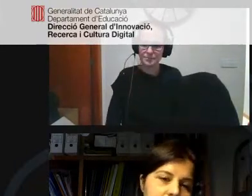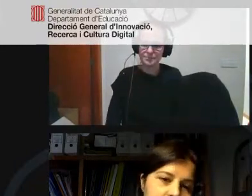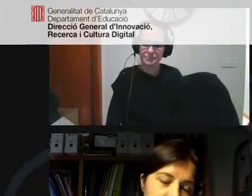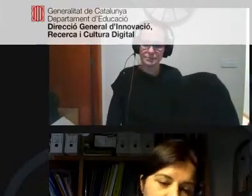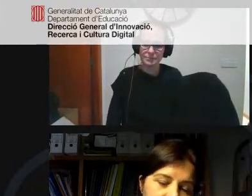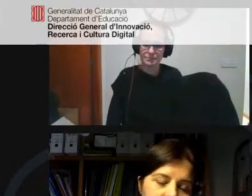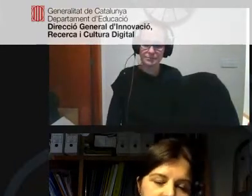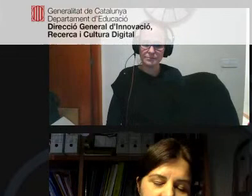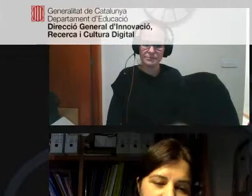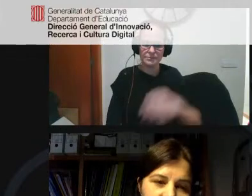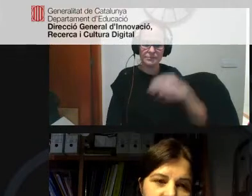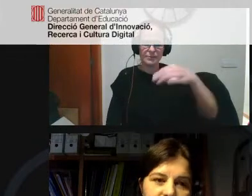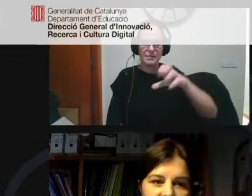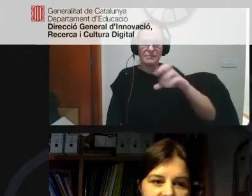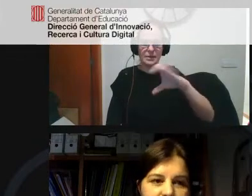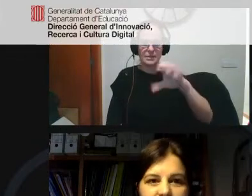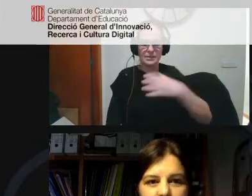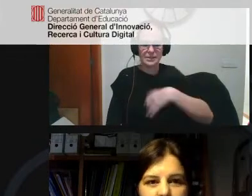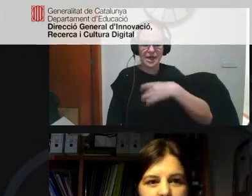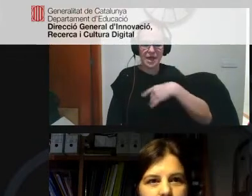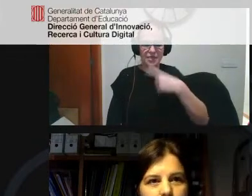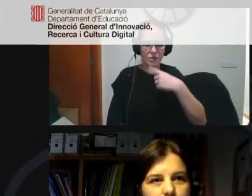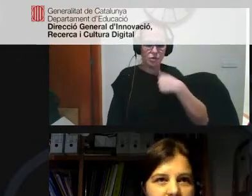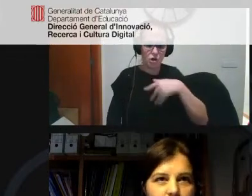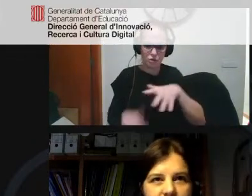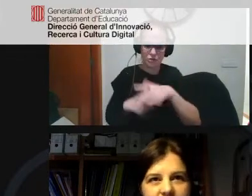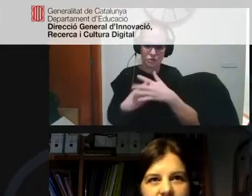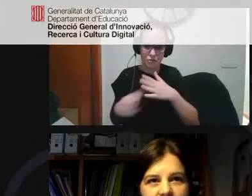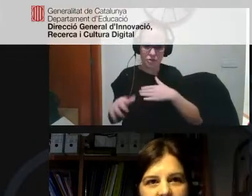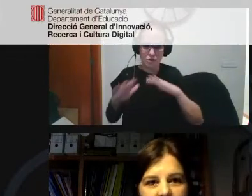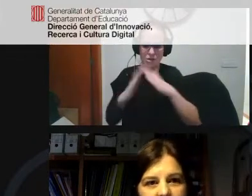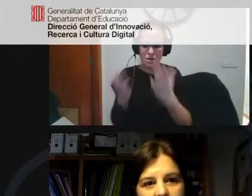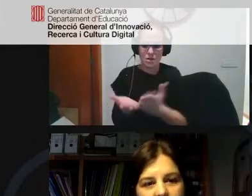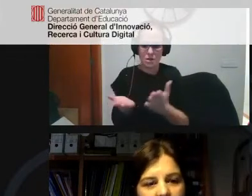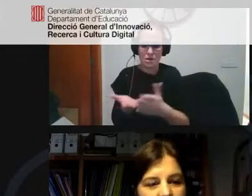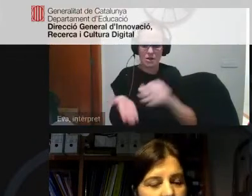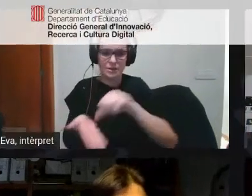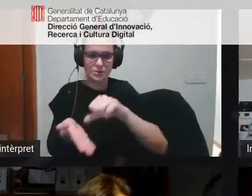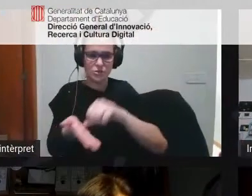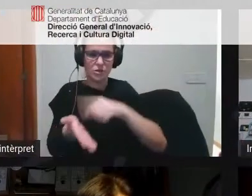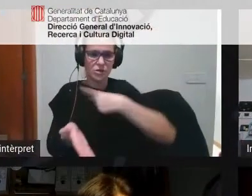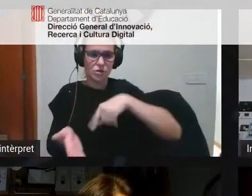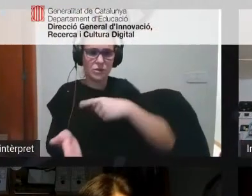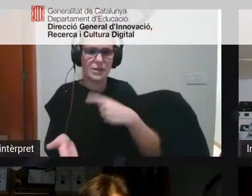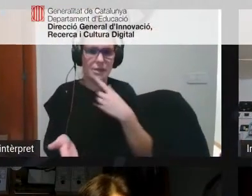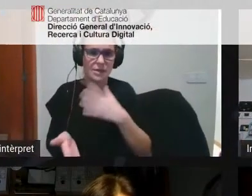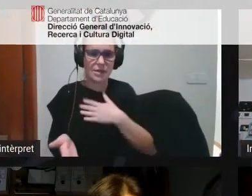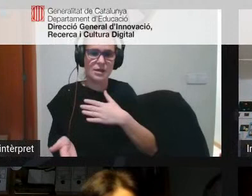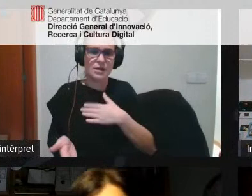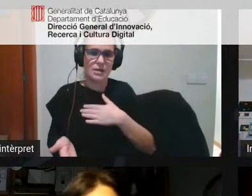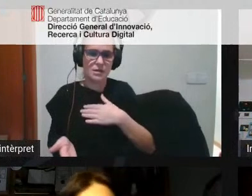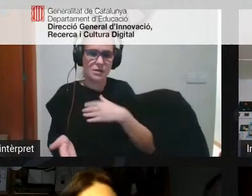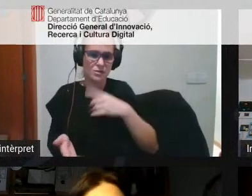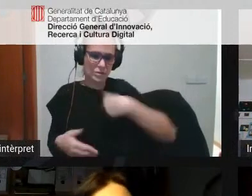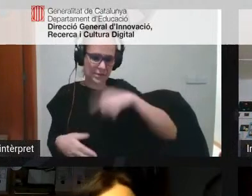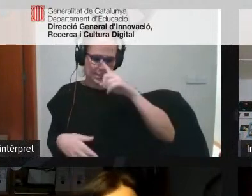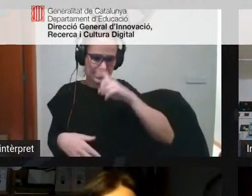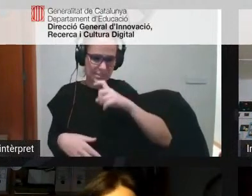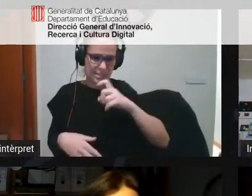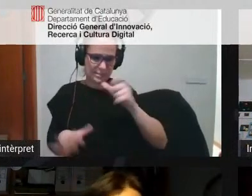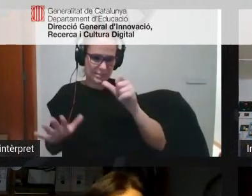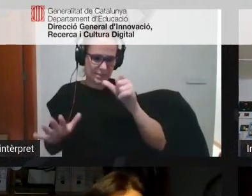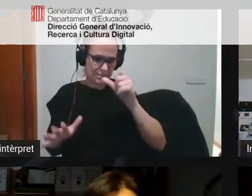i jo en el nostre cas a veure jo volia comentar que a l'escola ja fa setze anys que hi treballo